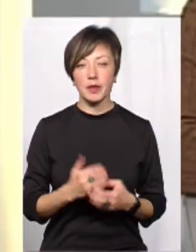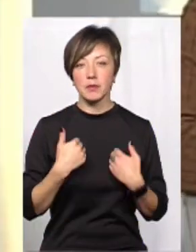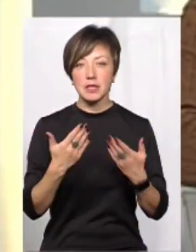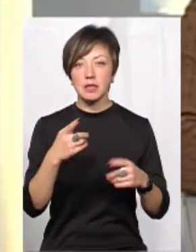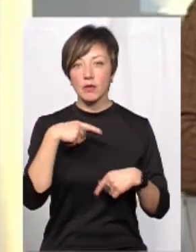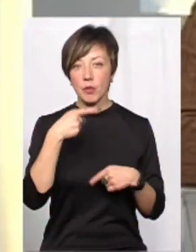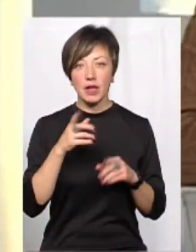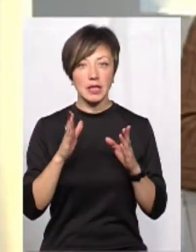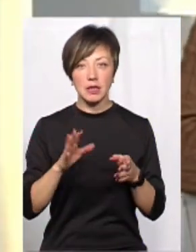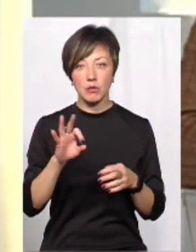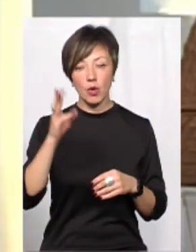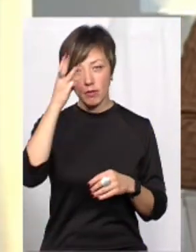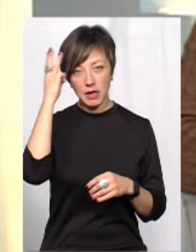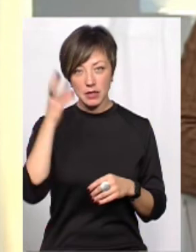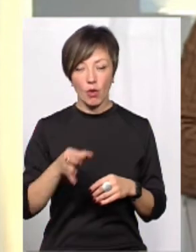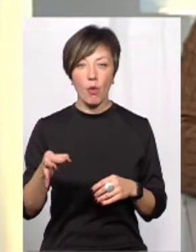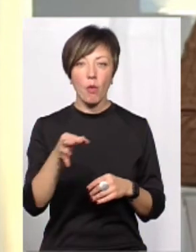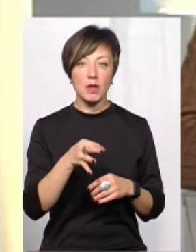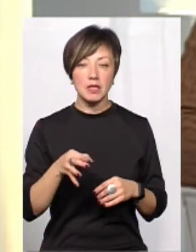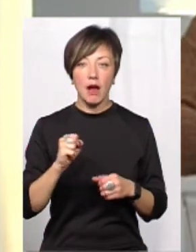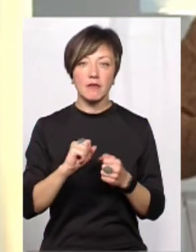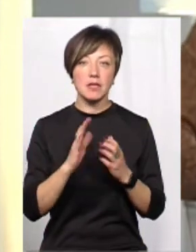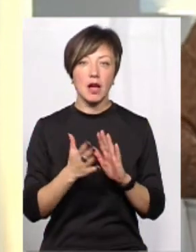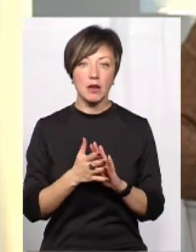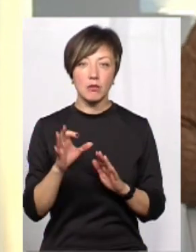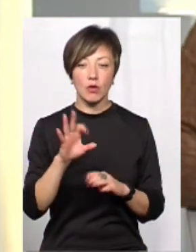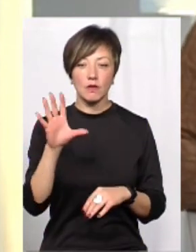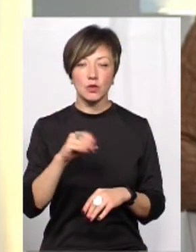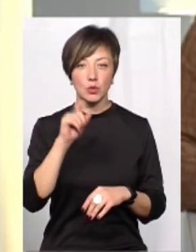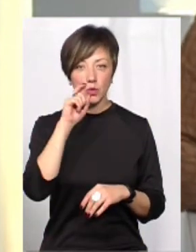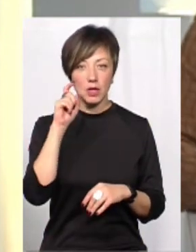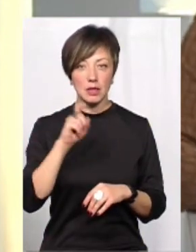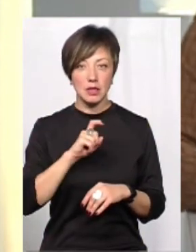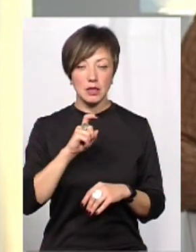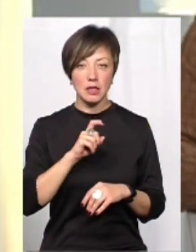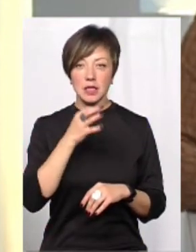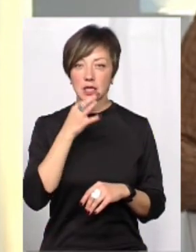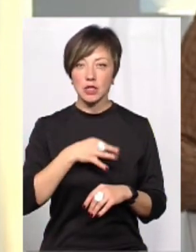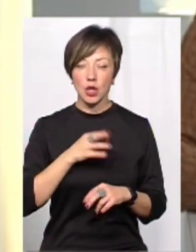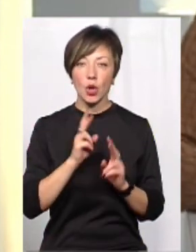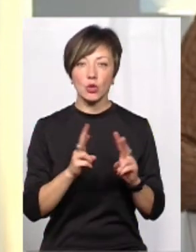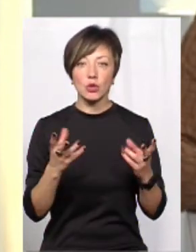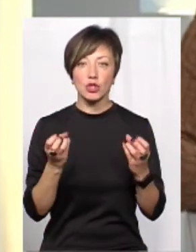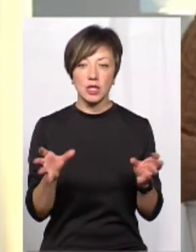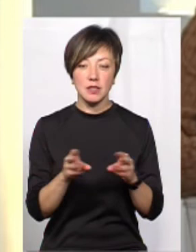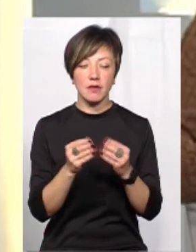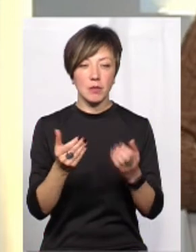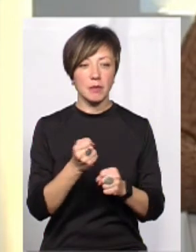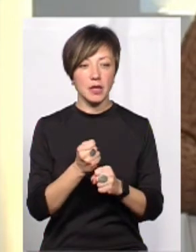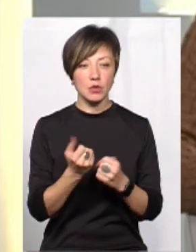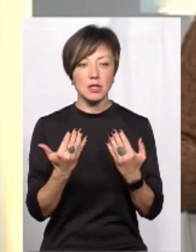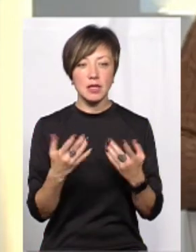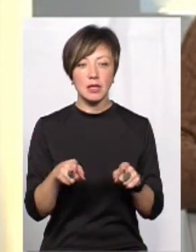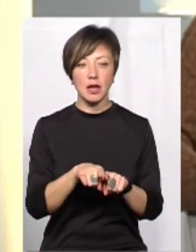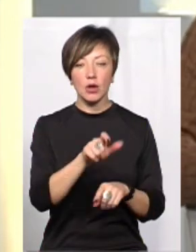зараз з вами говоримо не тільки про Хмельницьку і про Хмельницьку область, а взагалі про всю Україну. Скажіть, а хто ще з вами працює, скільки таких